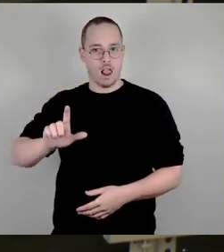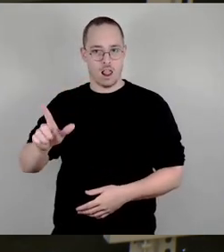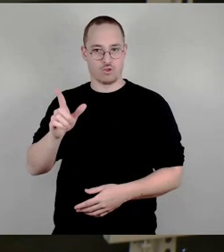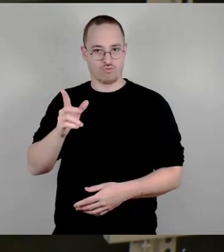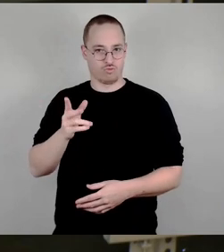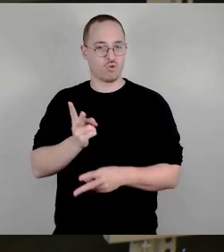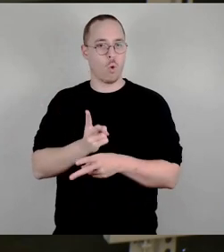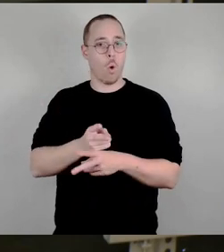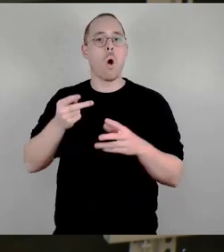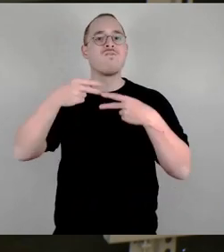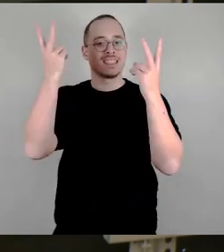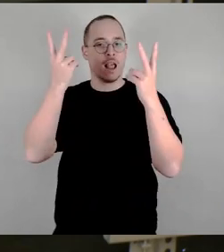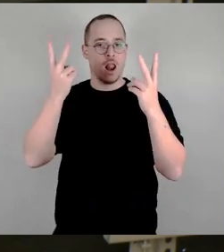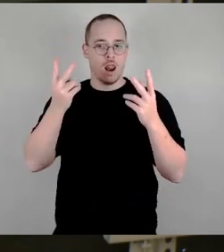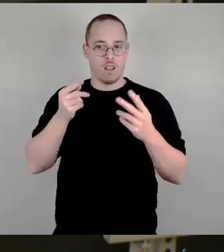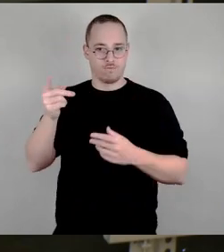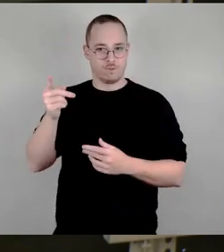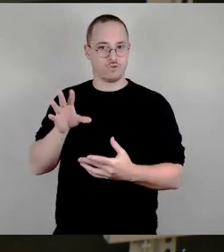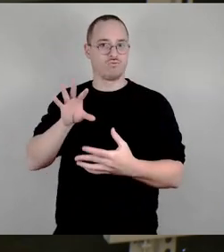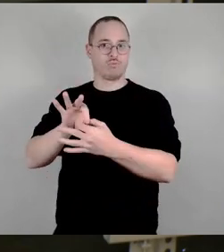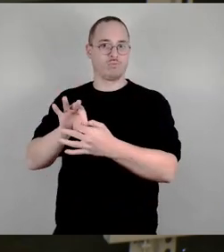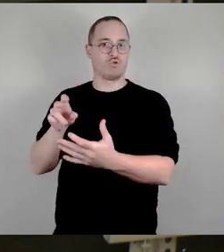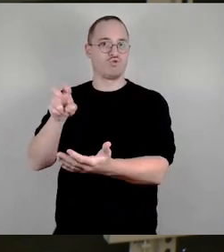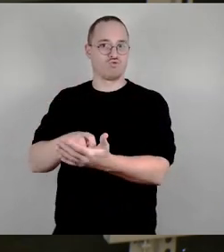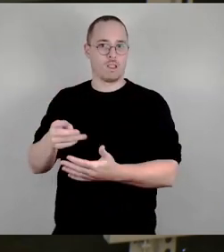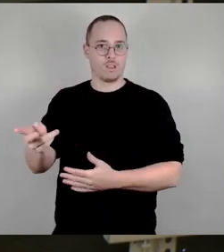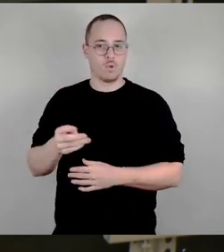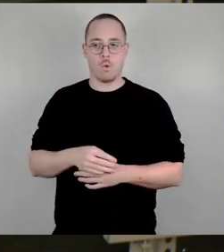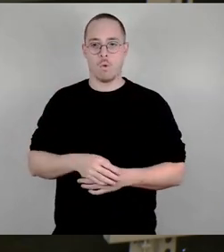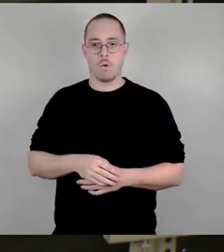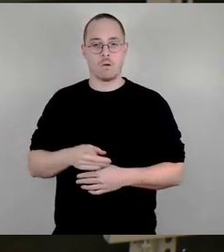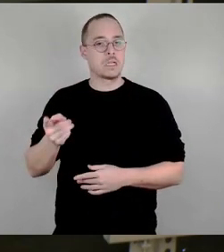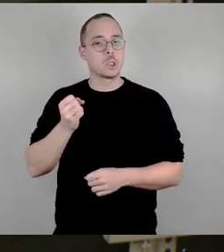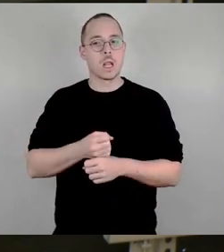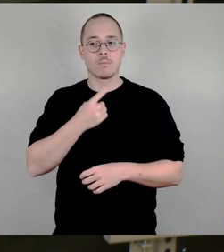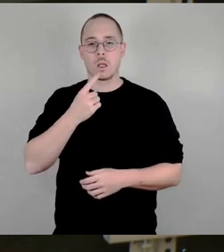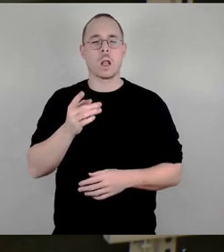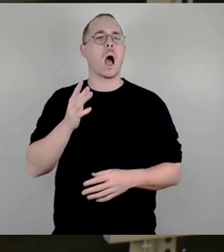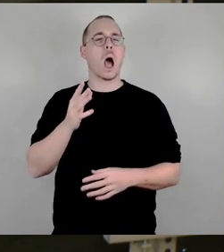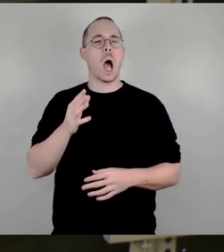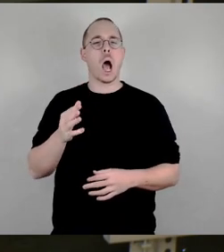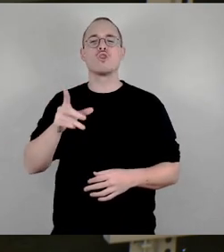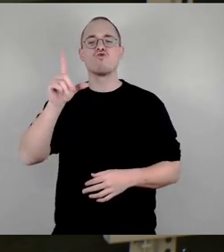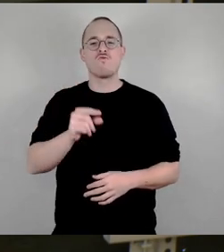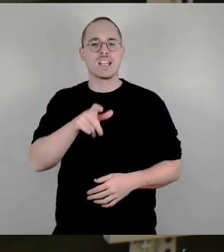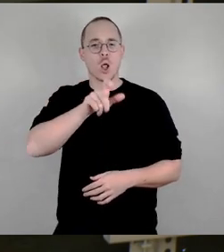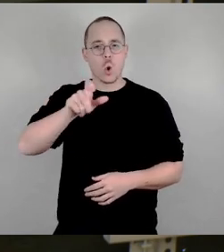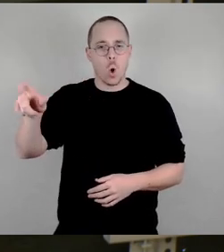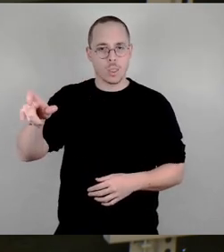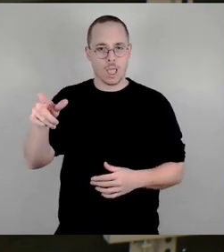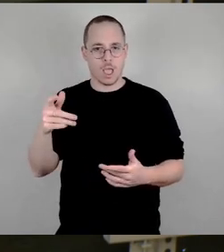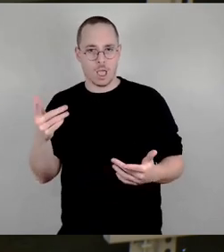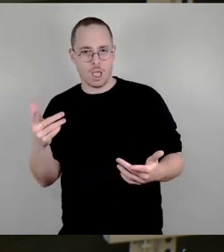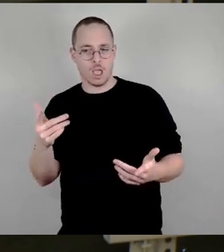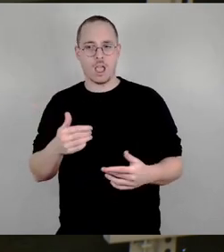dass entweder es hieß zu wenig Kapazität, das kann man nicht kontrollieren, das geht